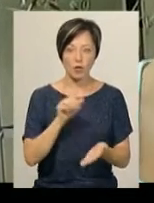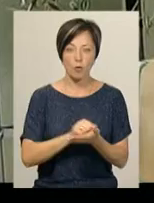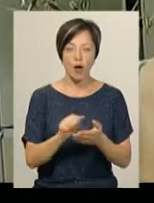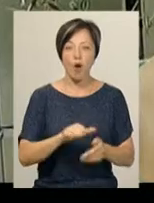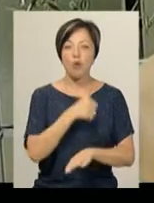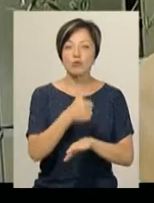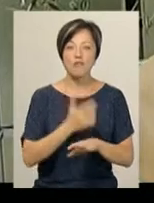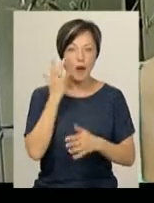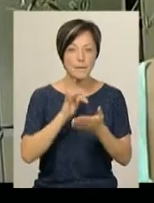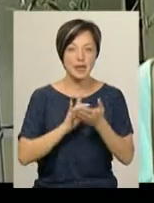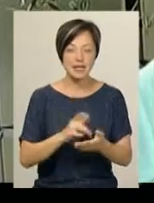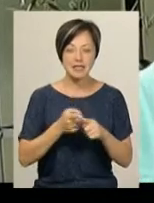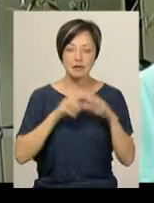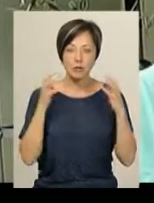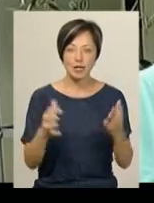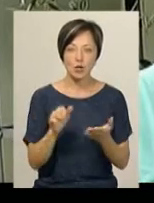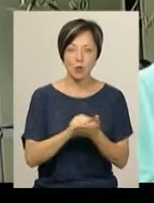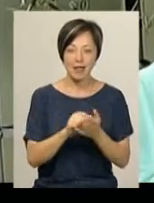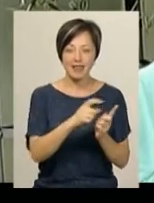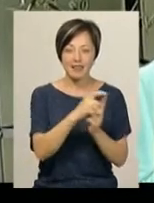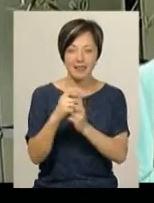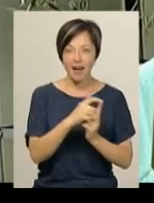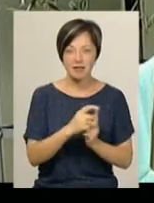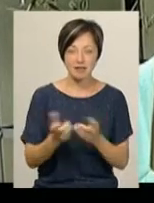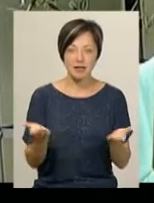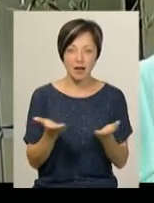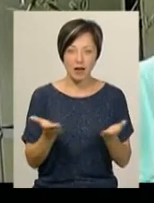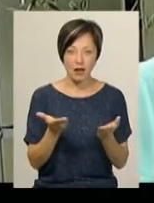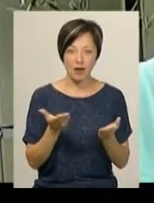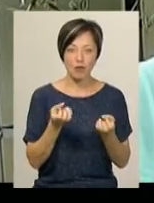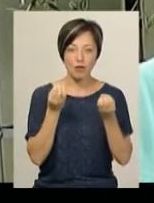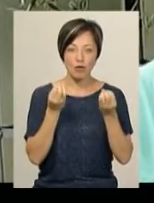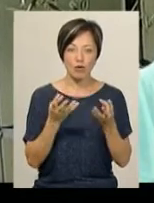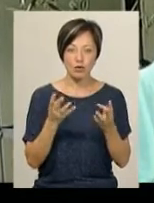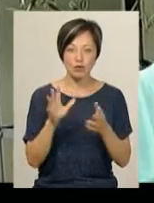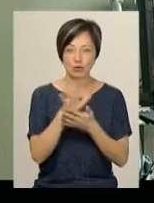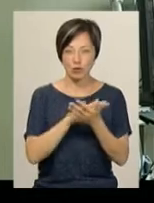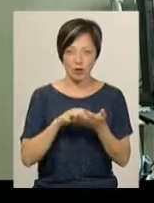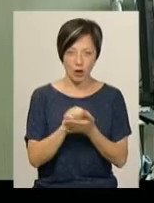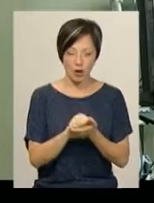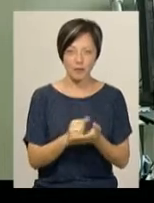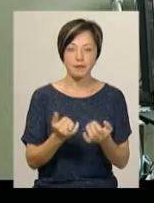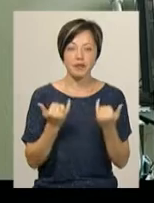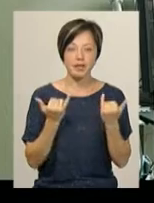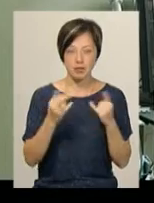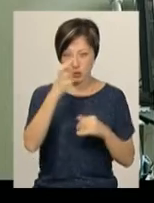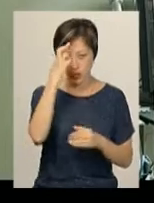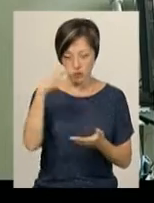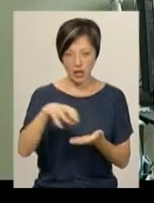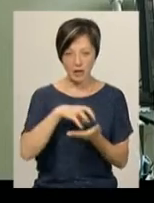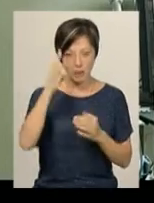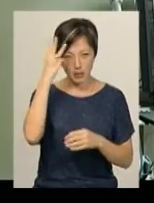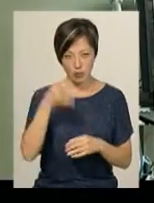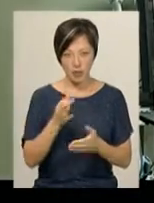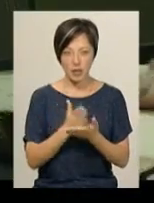зберегти документи, тексти яких відповідно до років просто згоряють. Наразі у Державному архіві Хмельницької